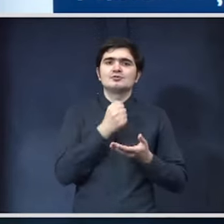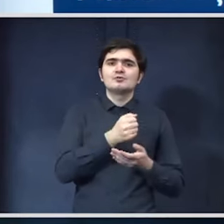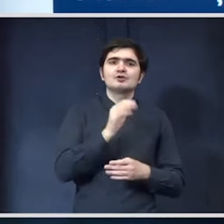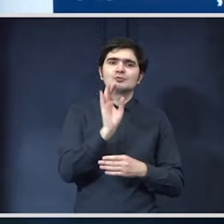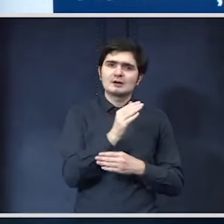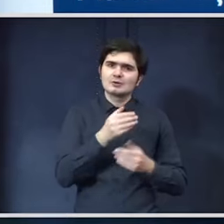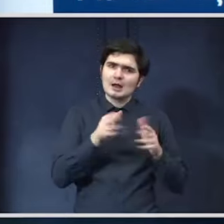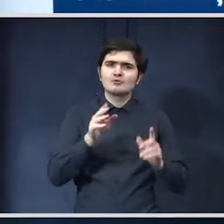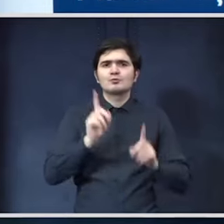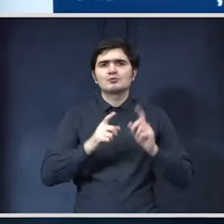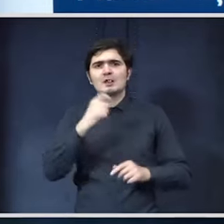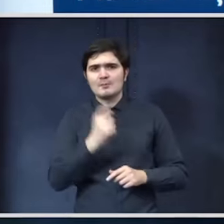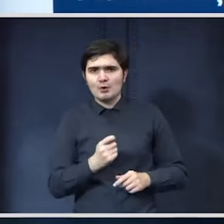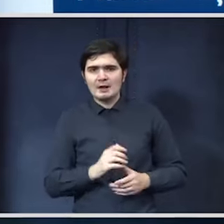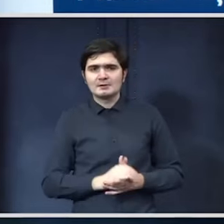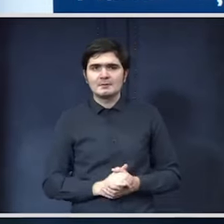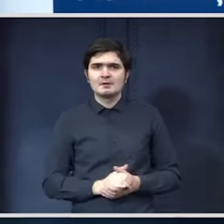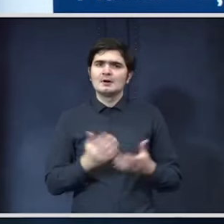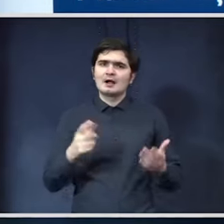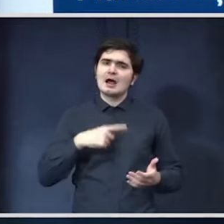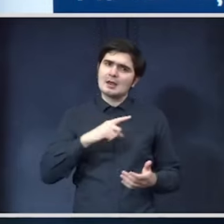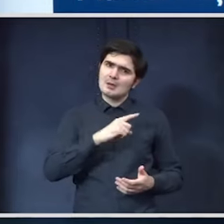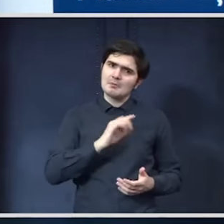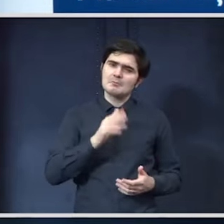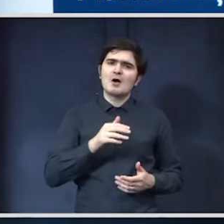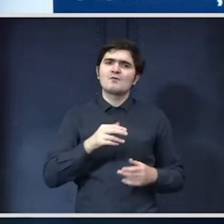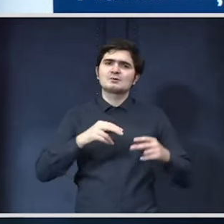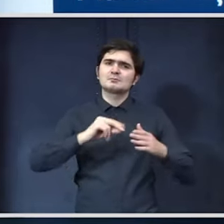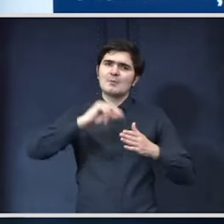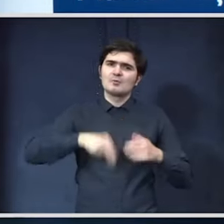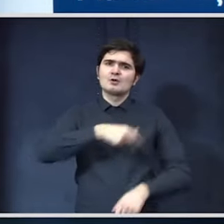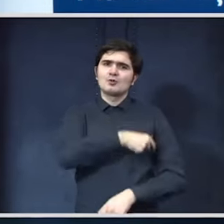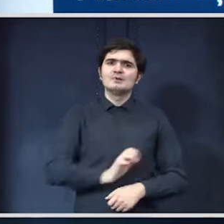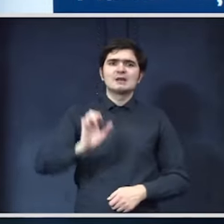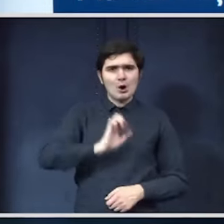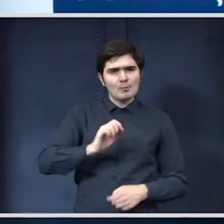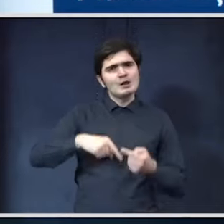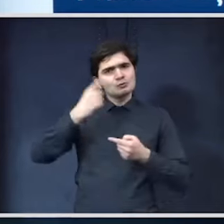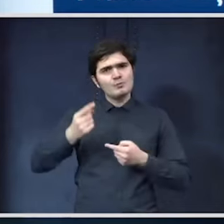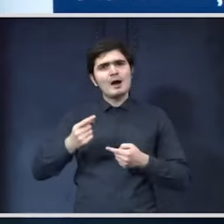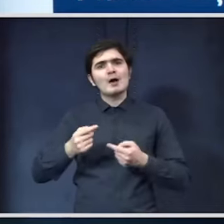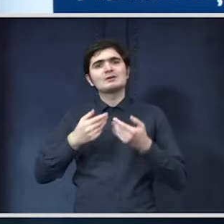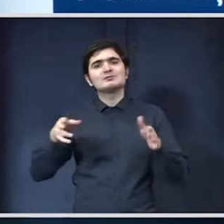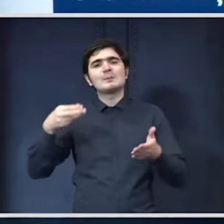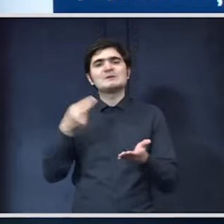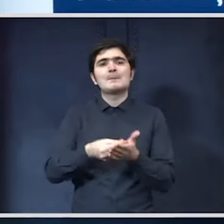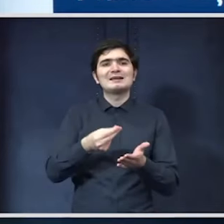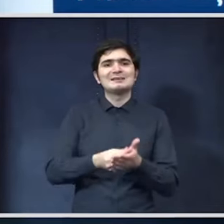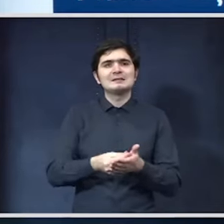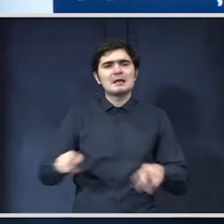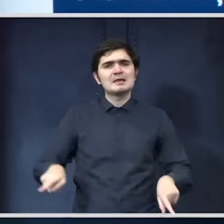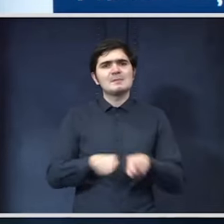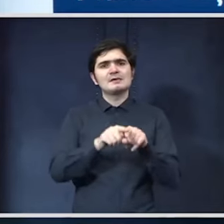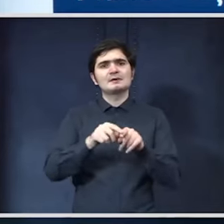unele proiecte acele care sunt fezabile și au cercetat de Comisia Europeană vor putea să fie plătite imediat în această